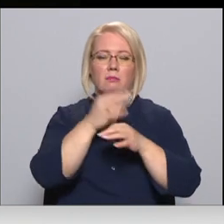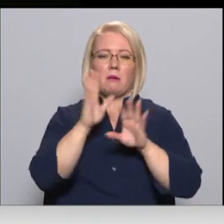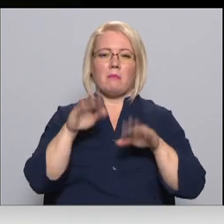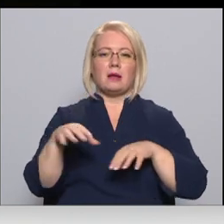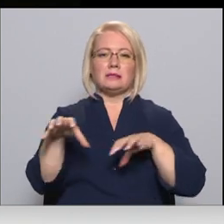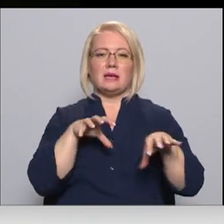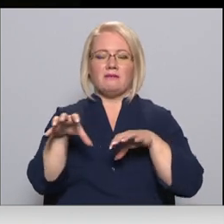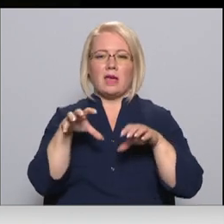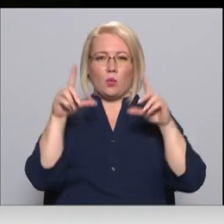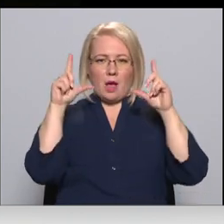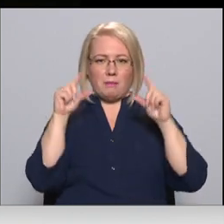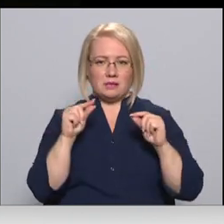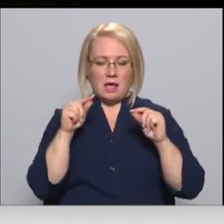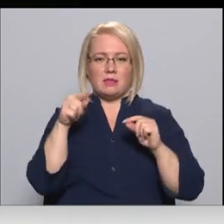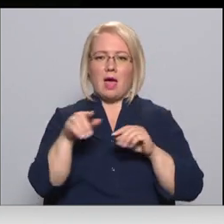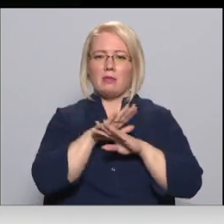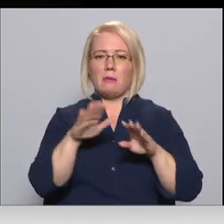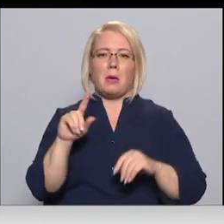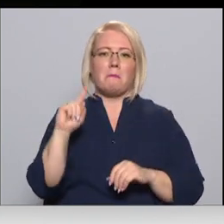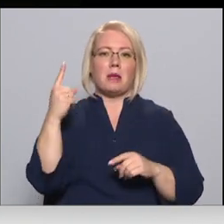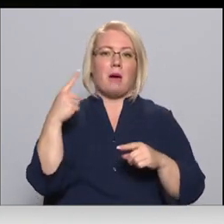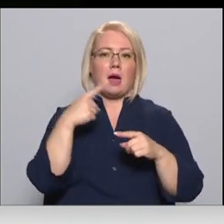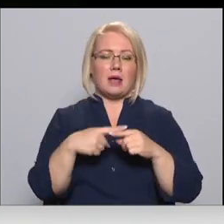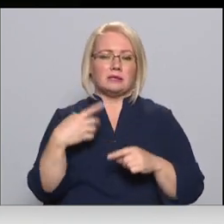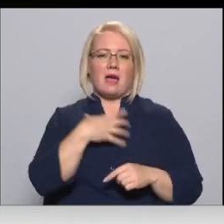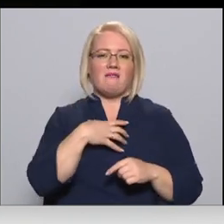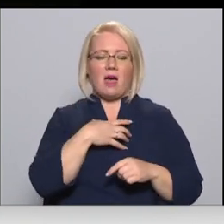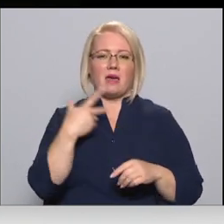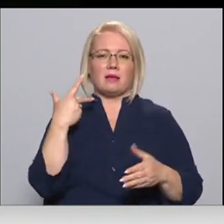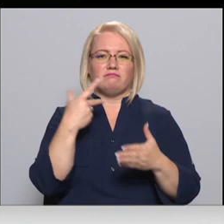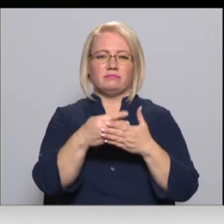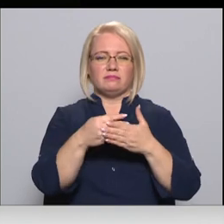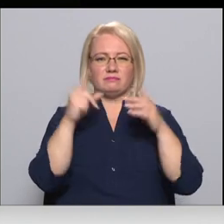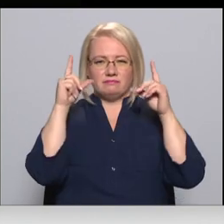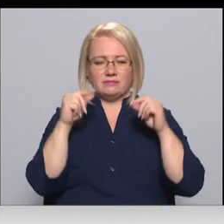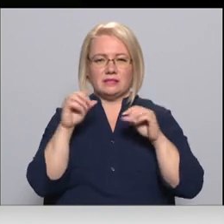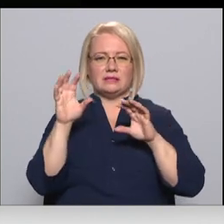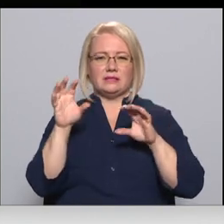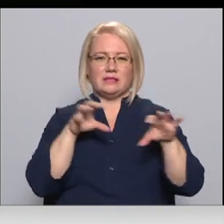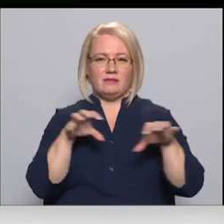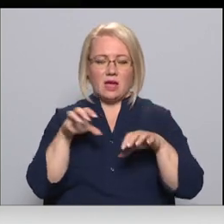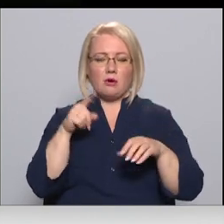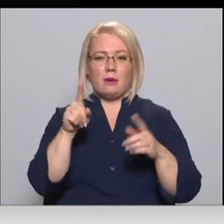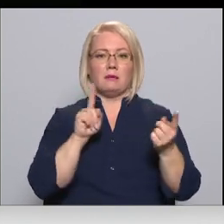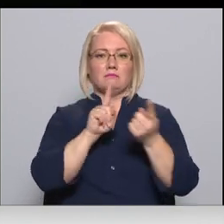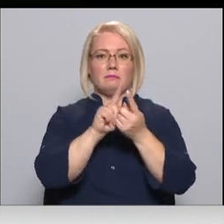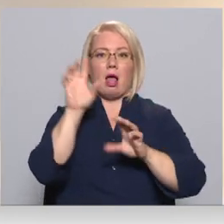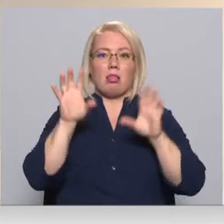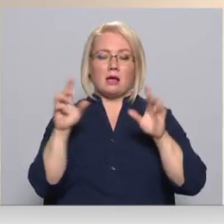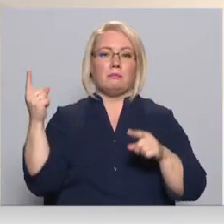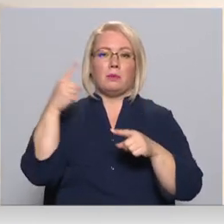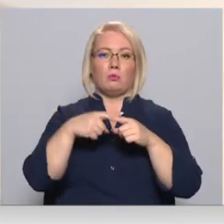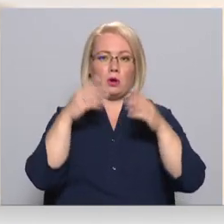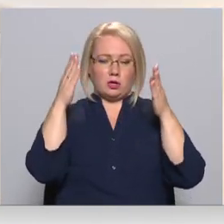dzīvnieku iemedzināšanu. Šī nebija pirmā reize, kad nākas iemedzināt dzīvnieku, bet sastapties ar lācinācās pirmo reiz mūžā.